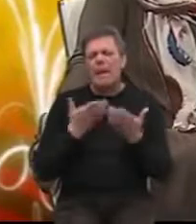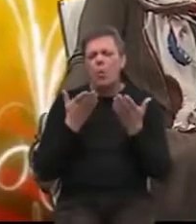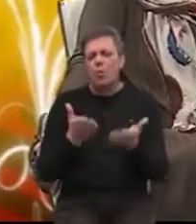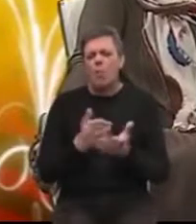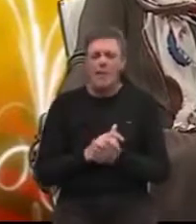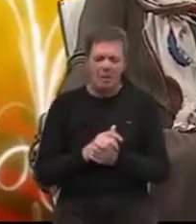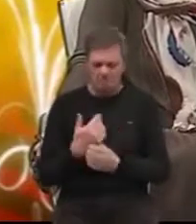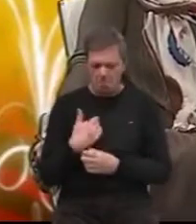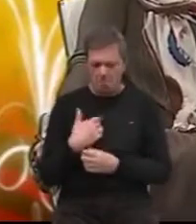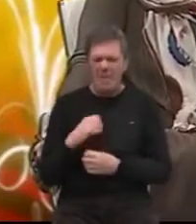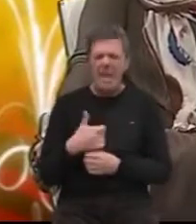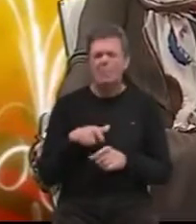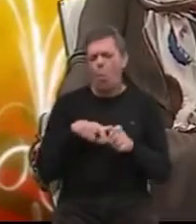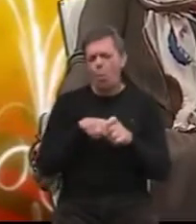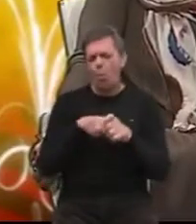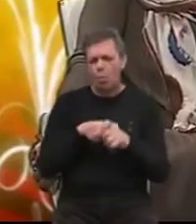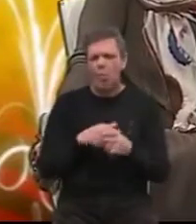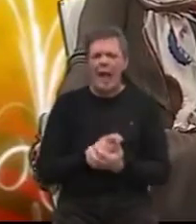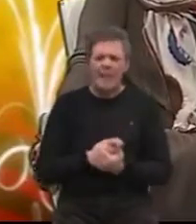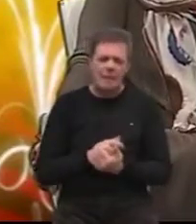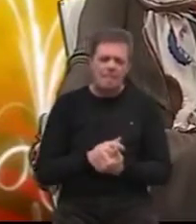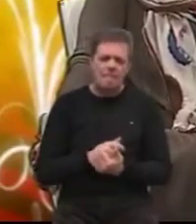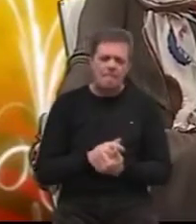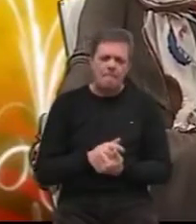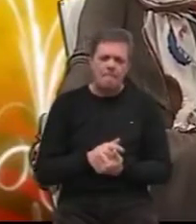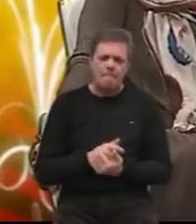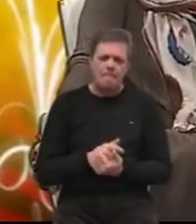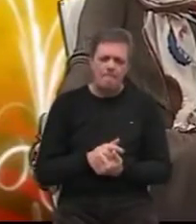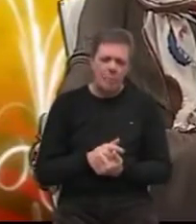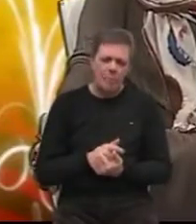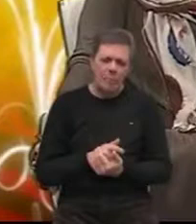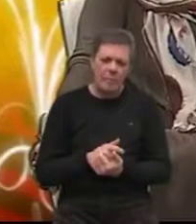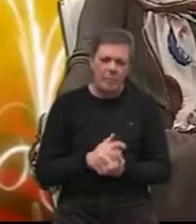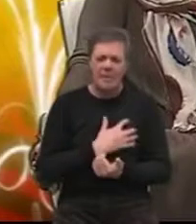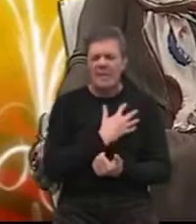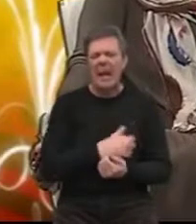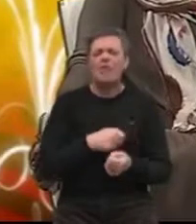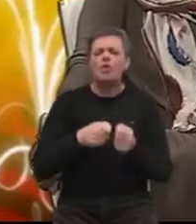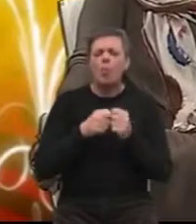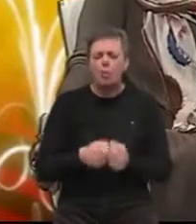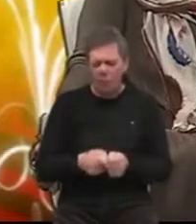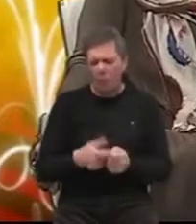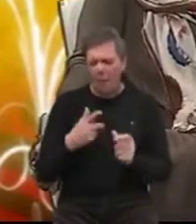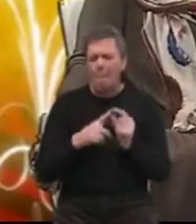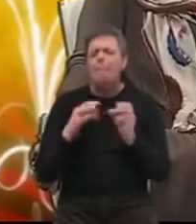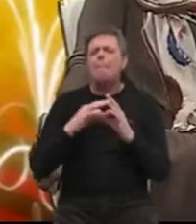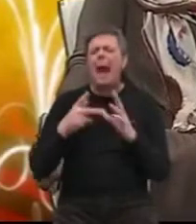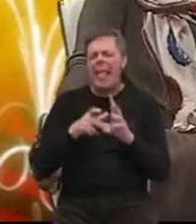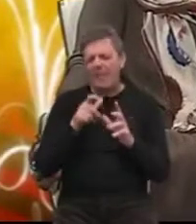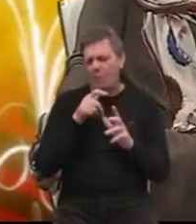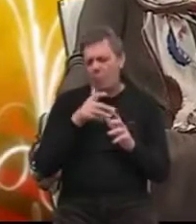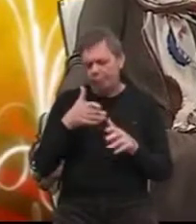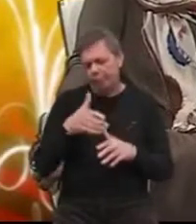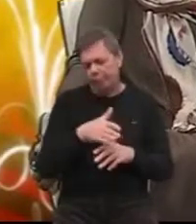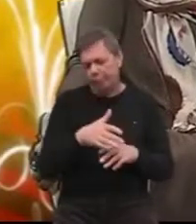mi jesmo u suradnji sa Hrvatskom udrugom za palijativnu medicinu